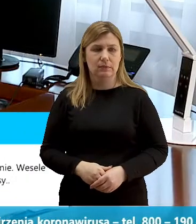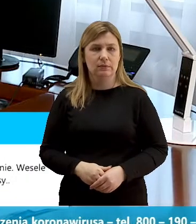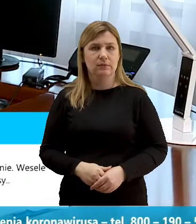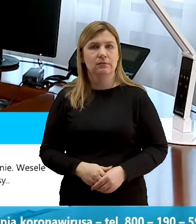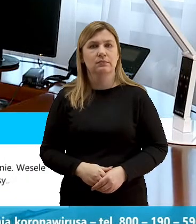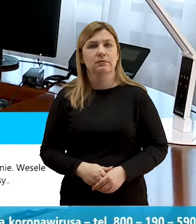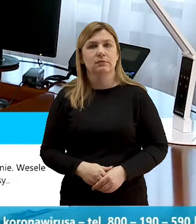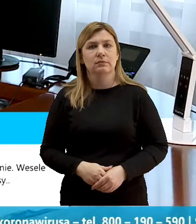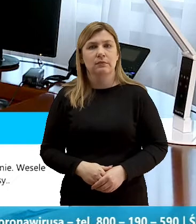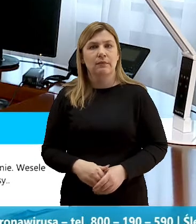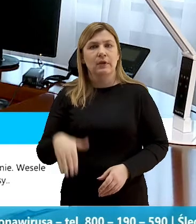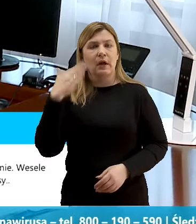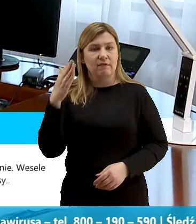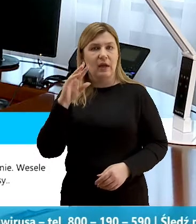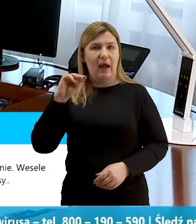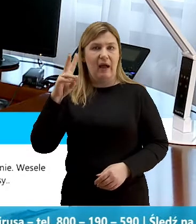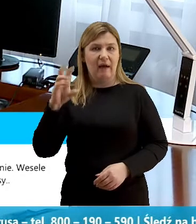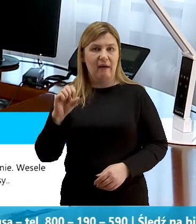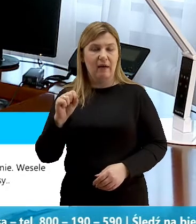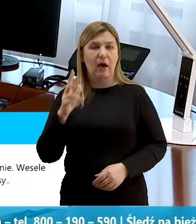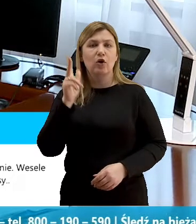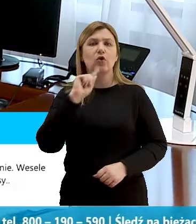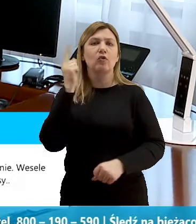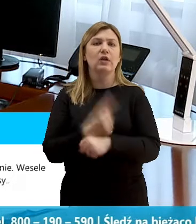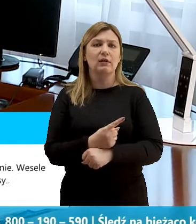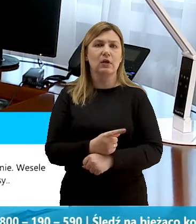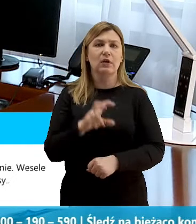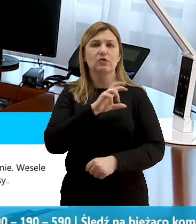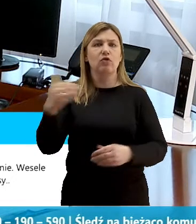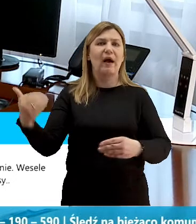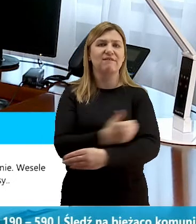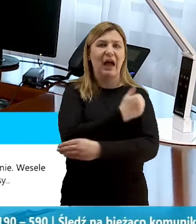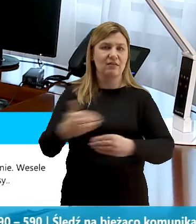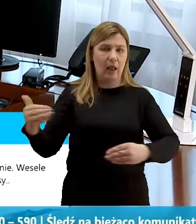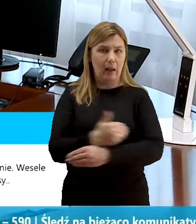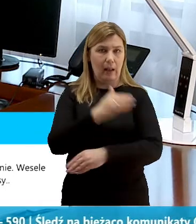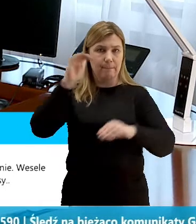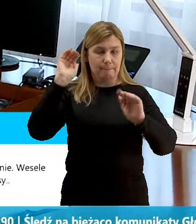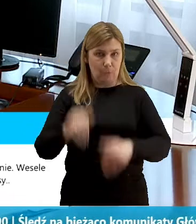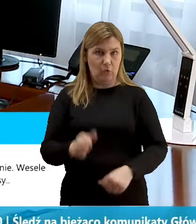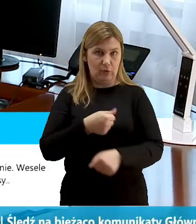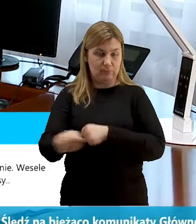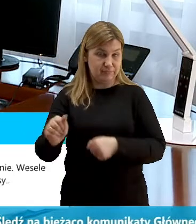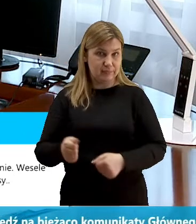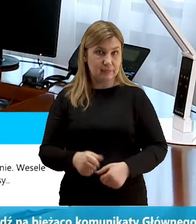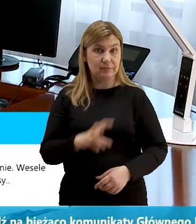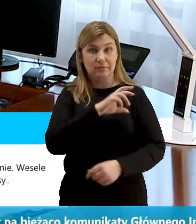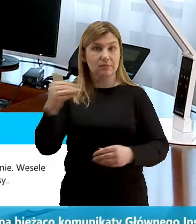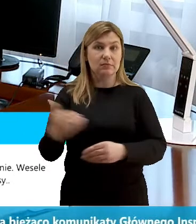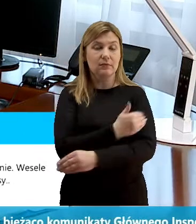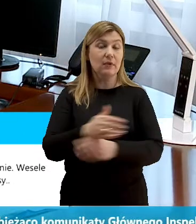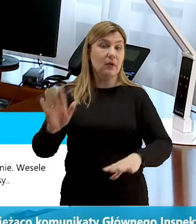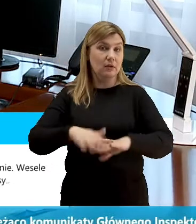Witamy w Apolach. Kto podejmuje decyzję, czy wesele może się odbyć? Czy wesele traktywane jest jako